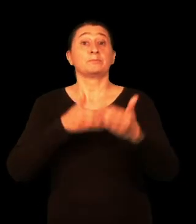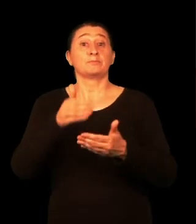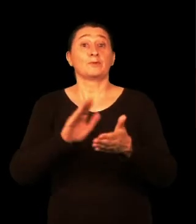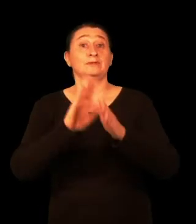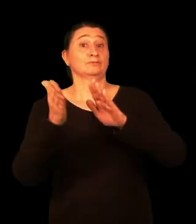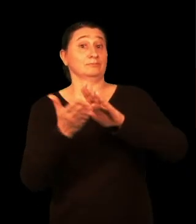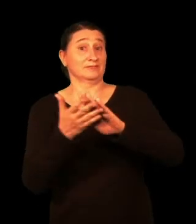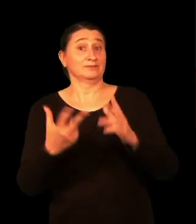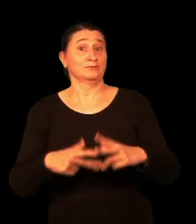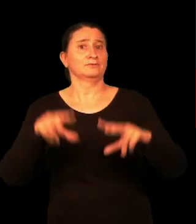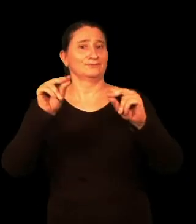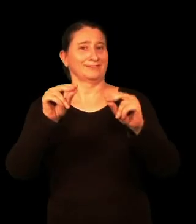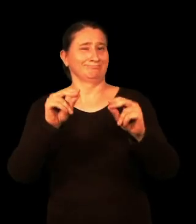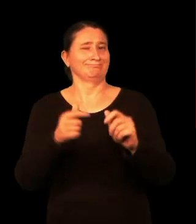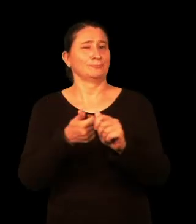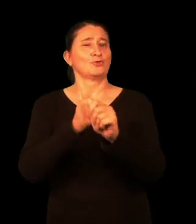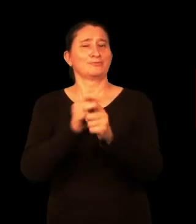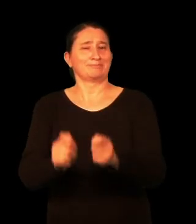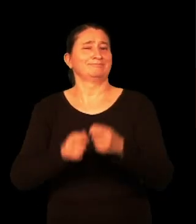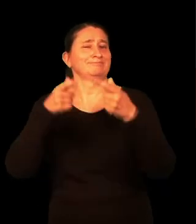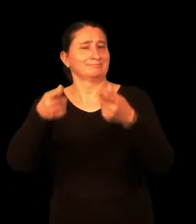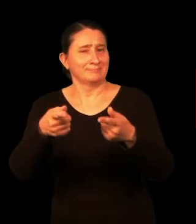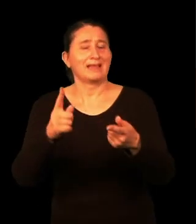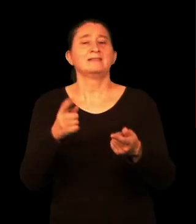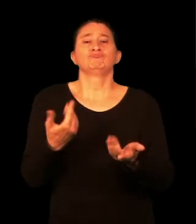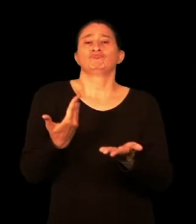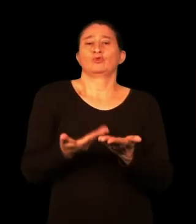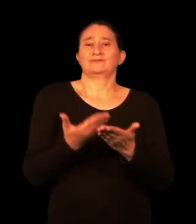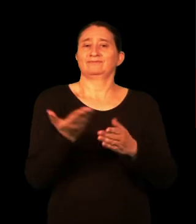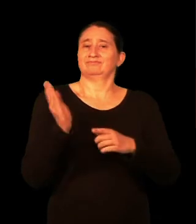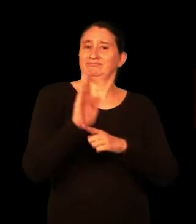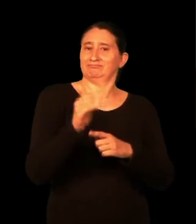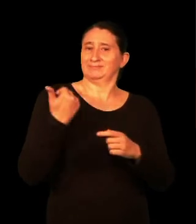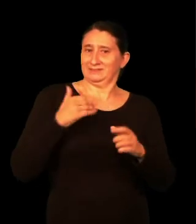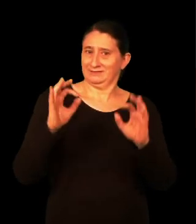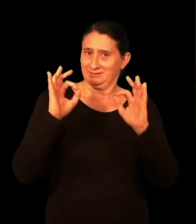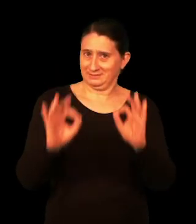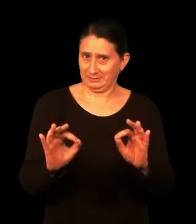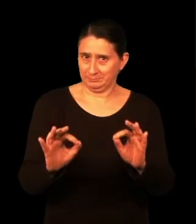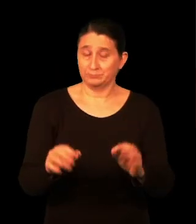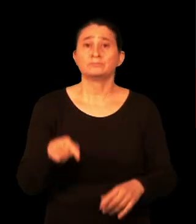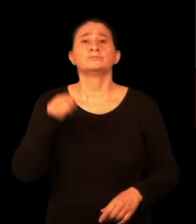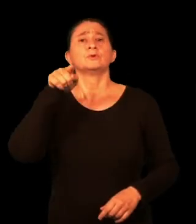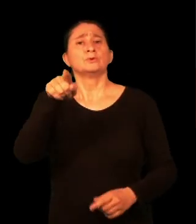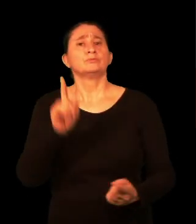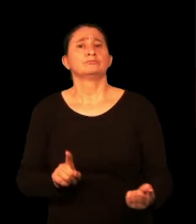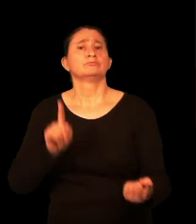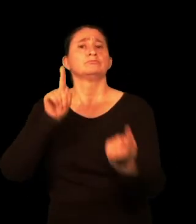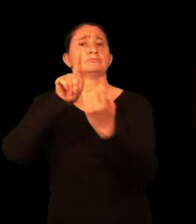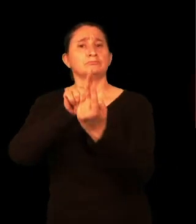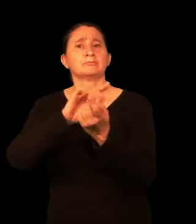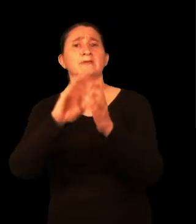Erregistroa amaitutakoan aurkestu duzunaren kopia eta egiaztagiria emango dizkizugu.